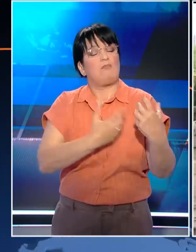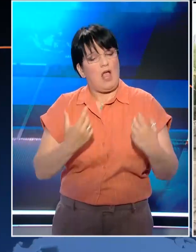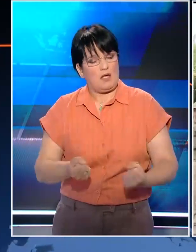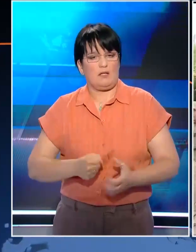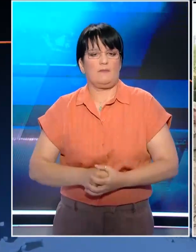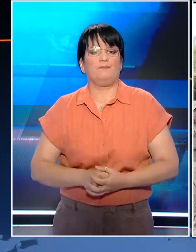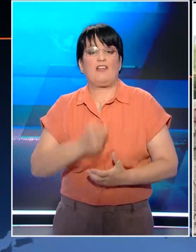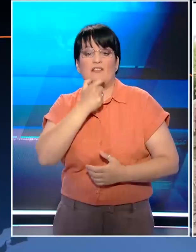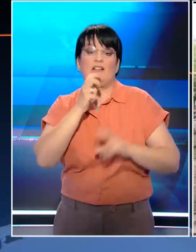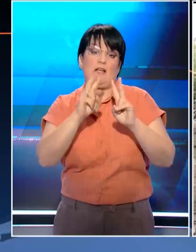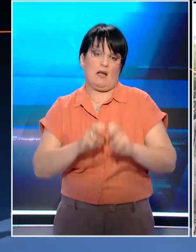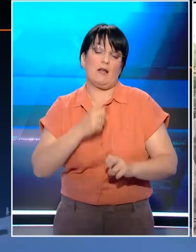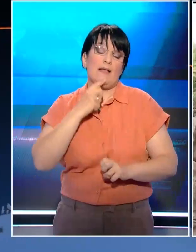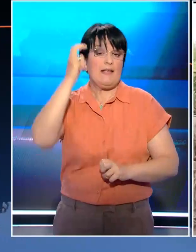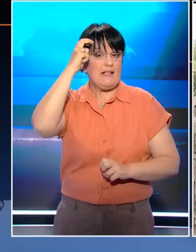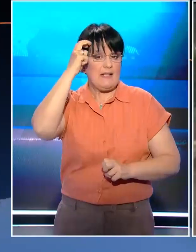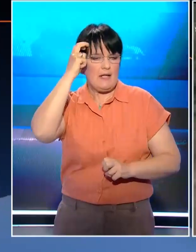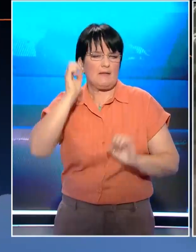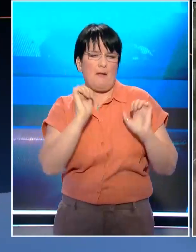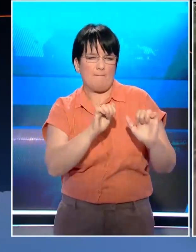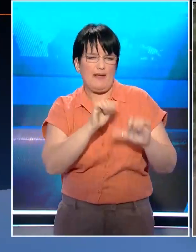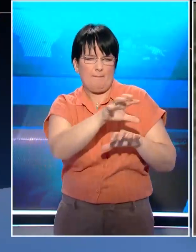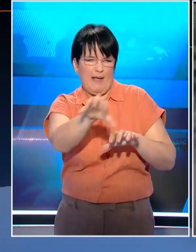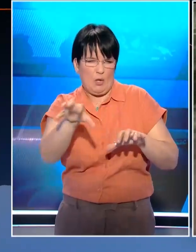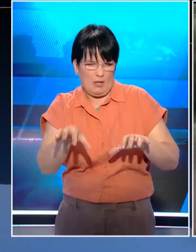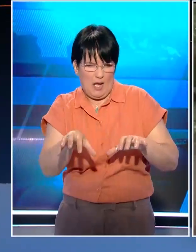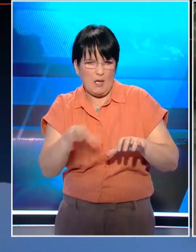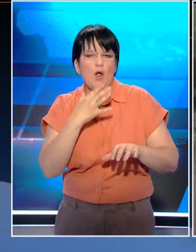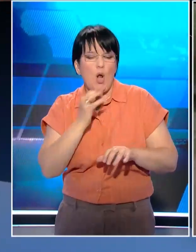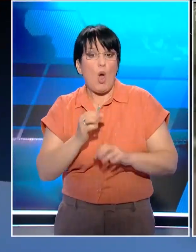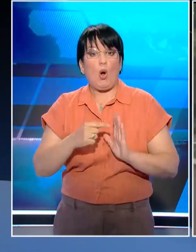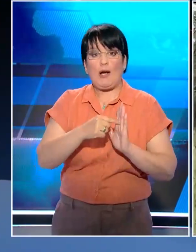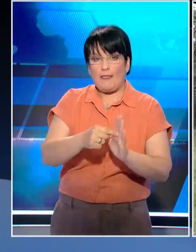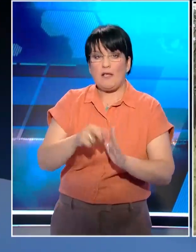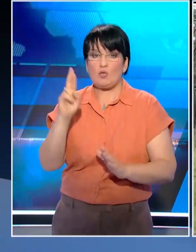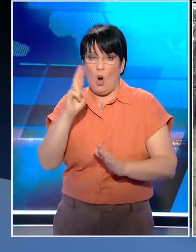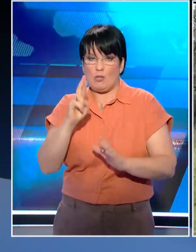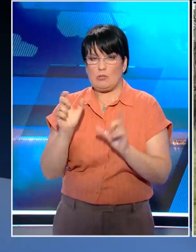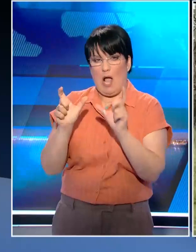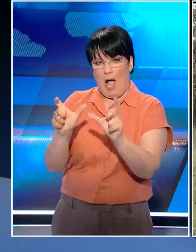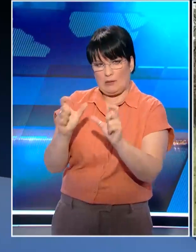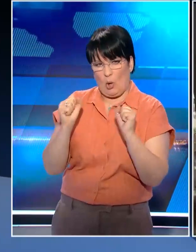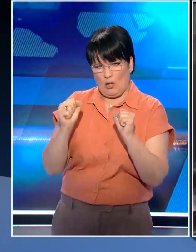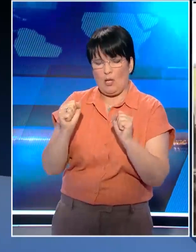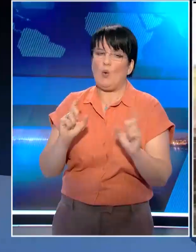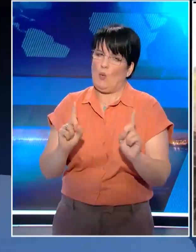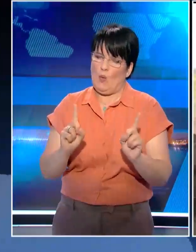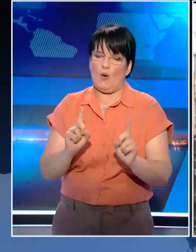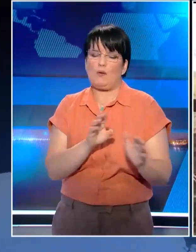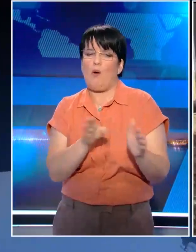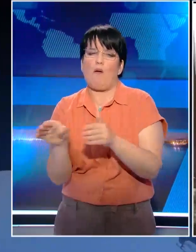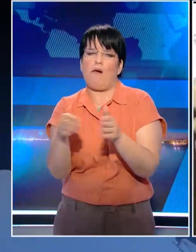Βρέτανοι αναλυτές πάντως εκτιμούν ότι το Κίεβο μπορεί να πιέζει σε συγκεκριμένες περιοχές όχι για να διαπιστώσει την αντοχή της Ρωσικής Άμυνας αλλά για να